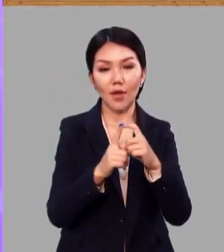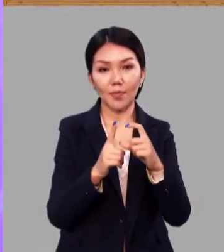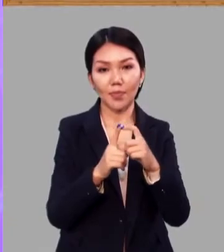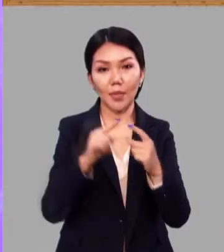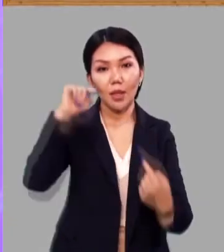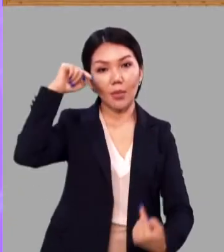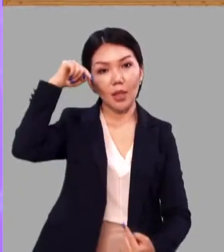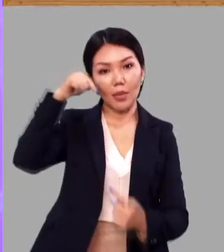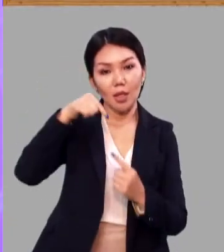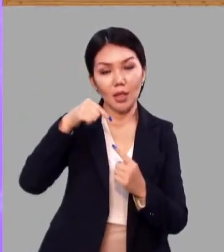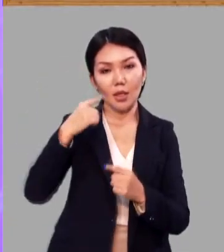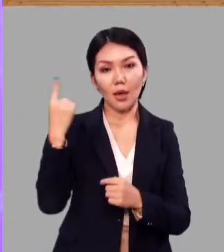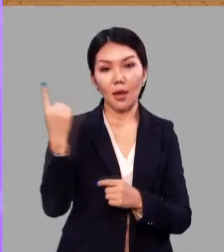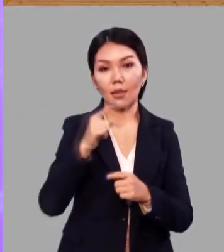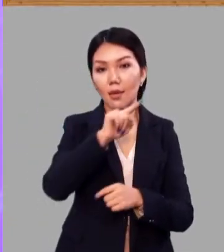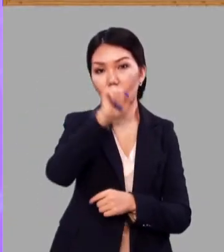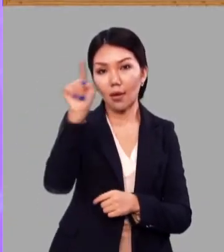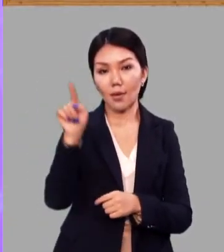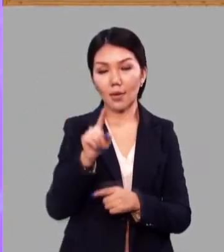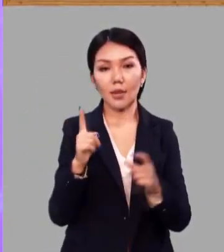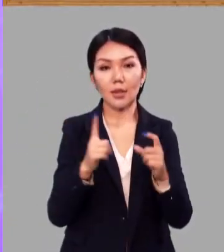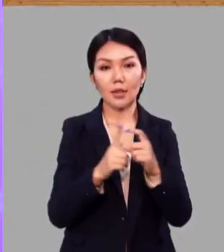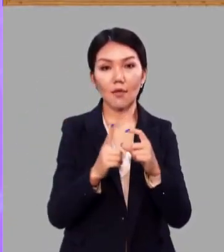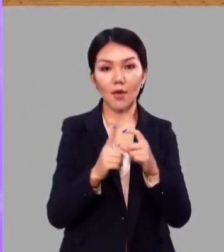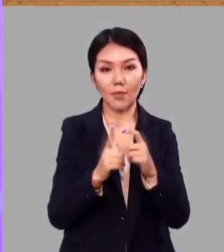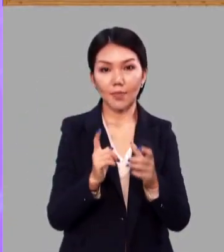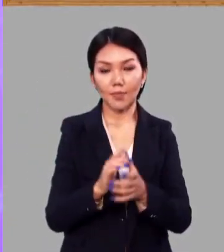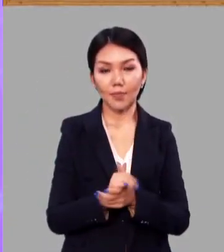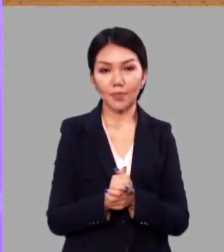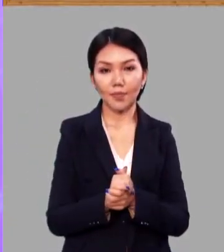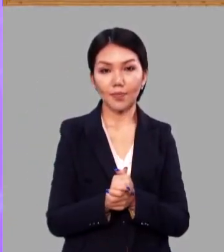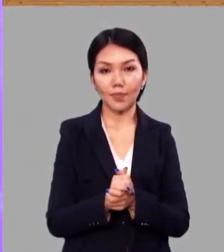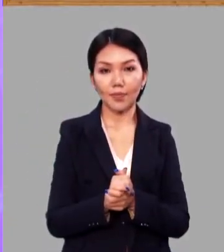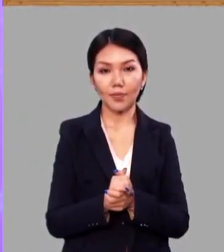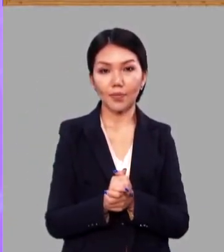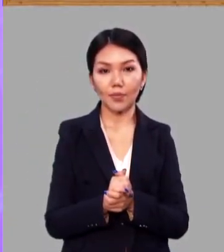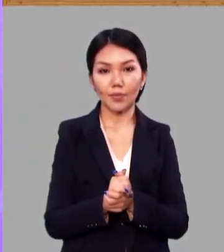словах, подбирать однокоренные слова.